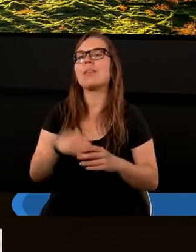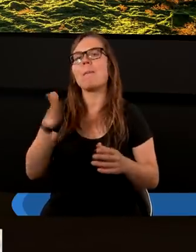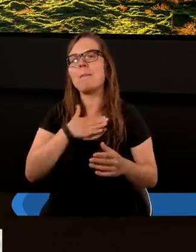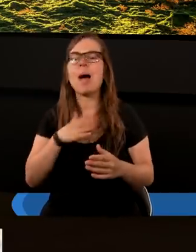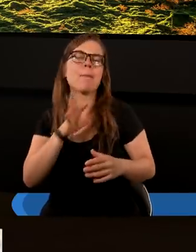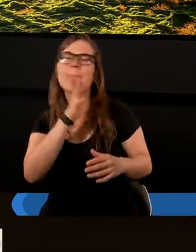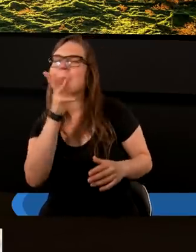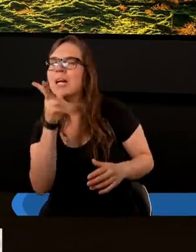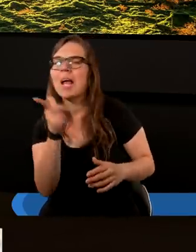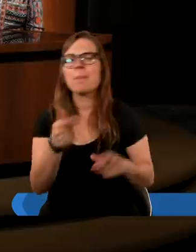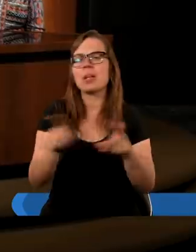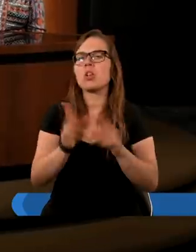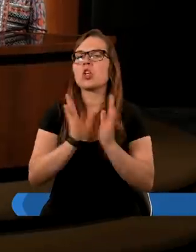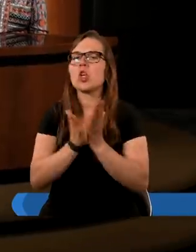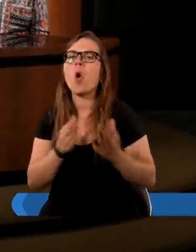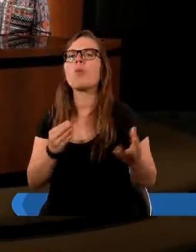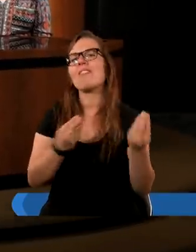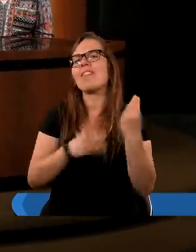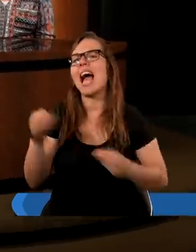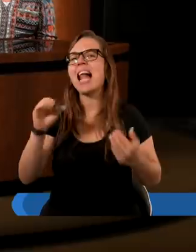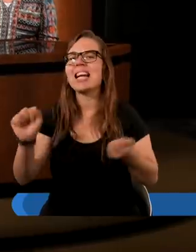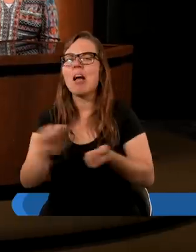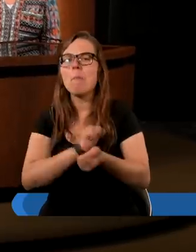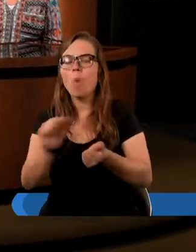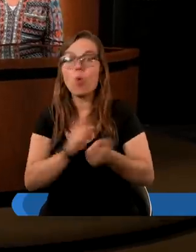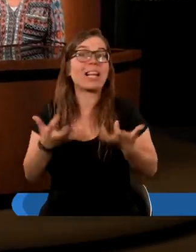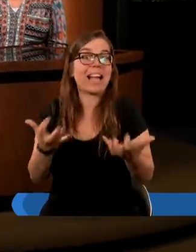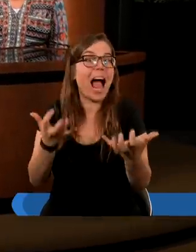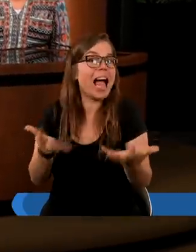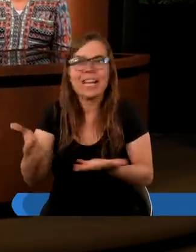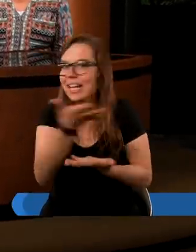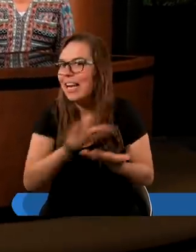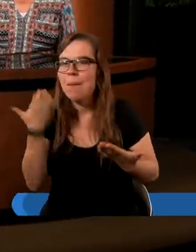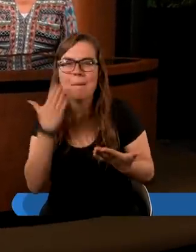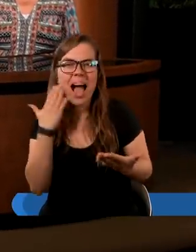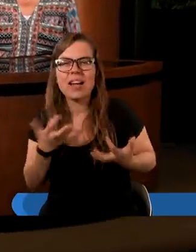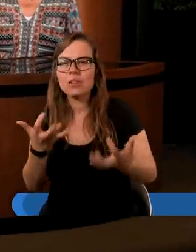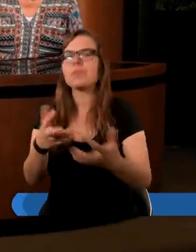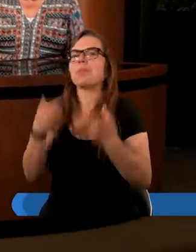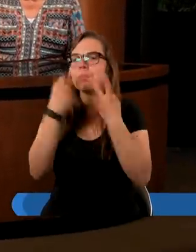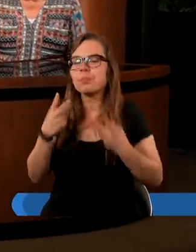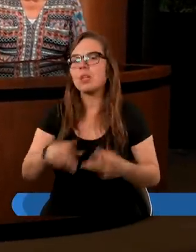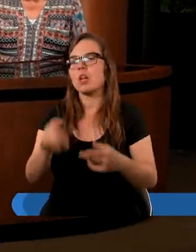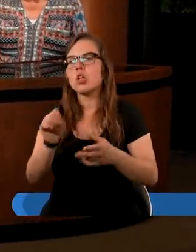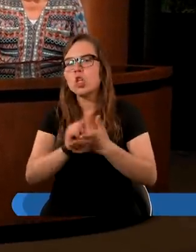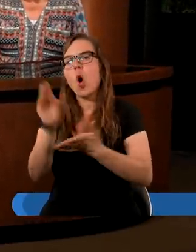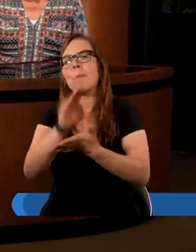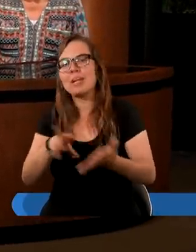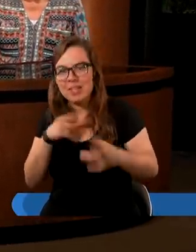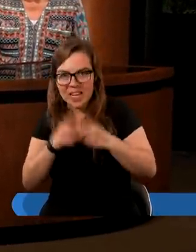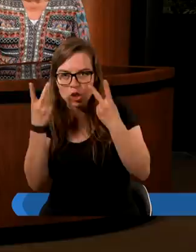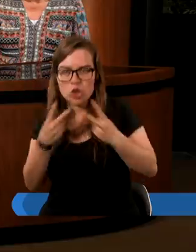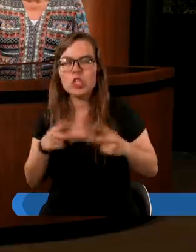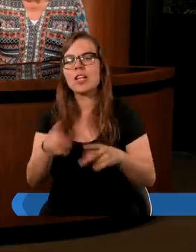Mamy przepiękną też i książkę Wielki Bój. Zachęcam również obok przede wszystkim Biblii do czytania.